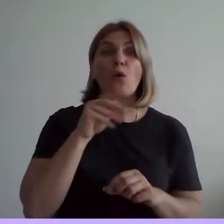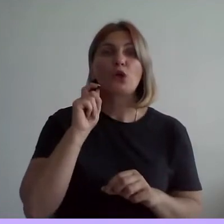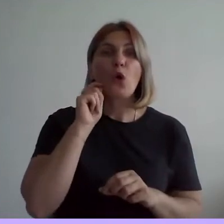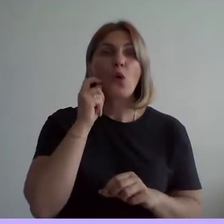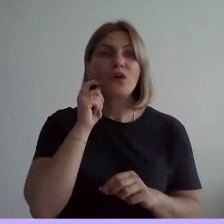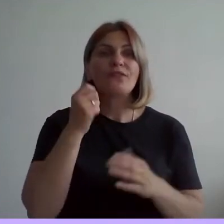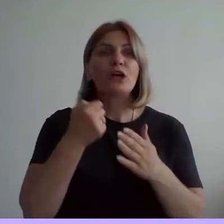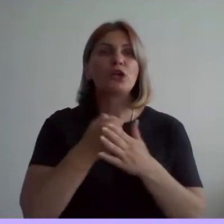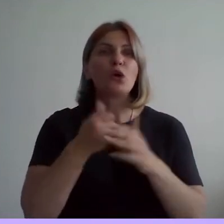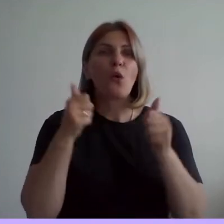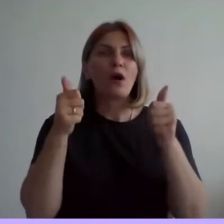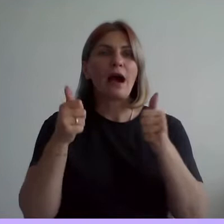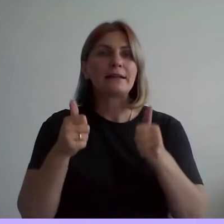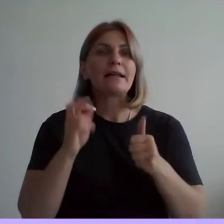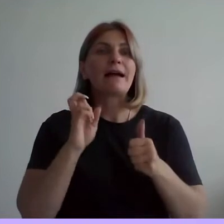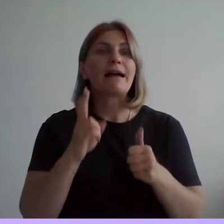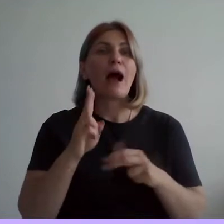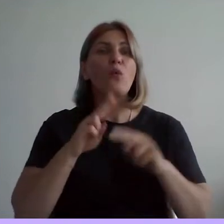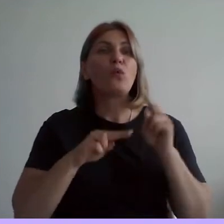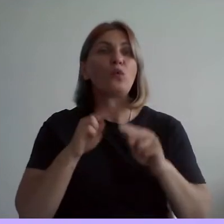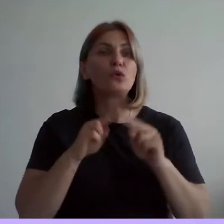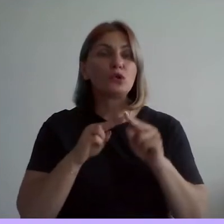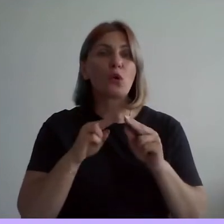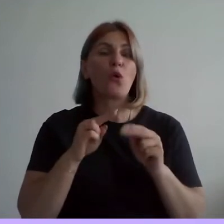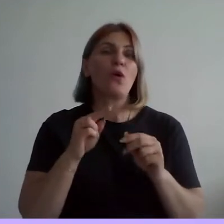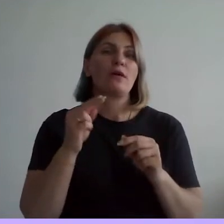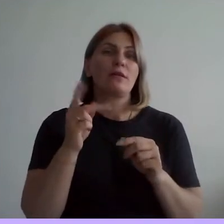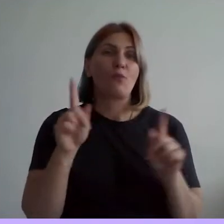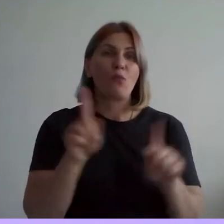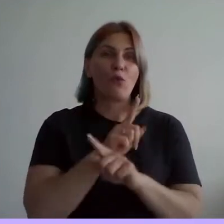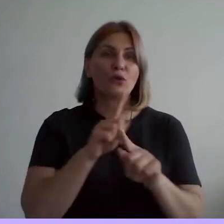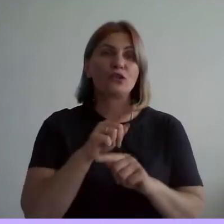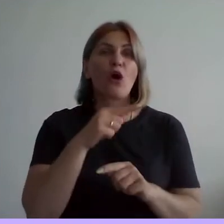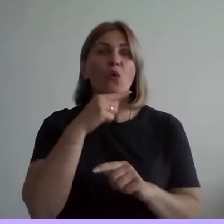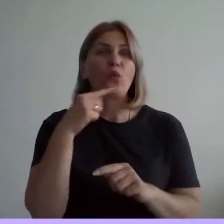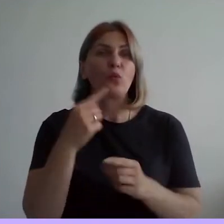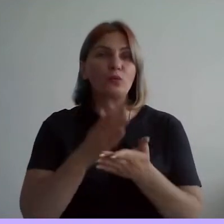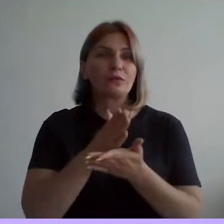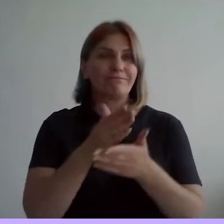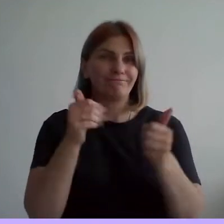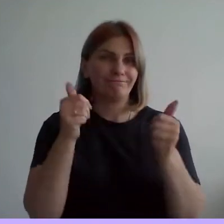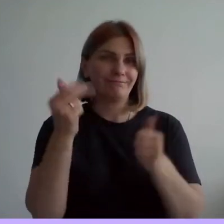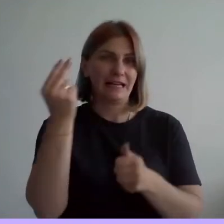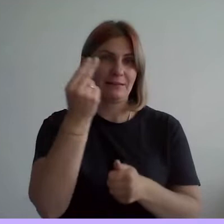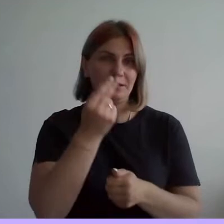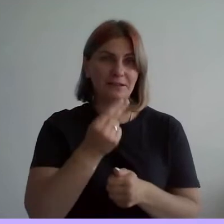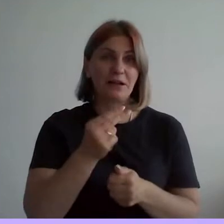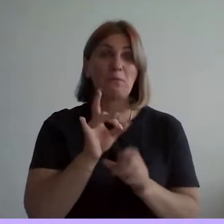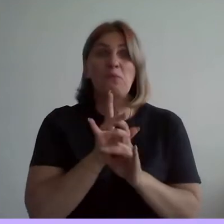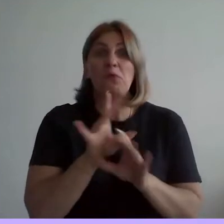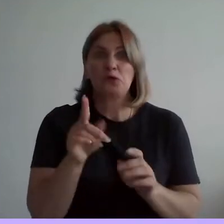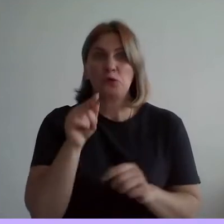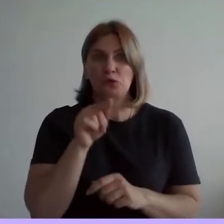картины. Как устроен музей русского импрессионизма». Вы меня, наверное, сейчас спросите, при чем здесь конфеты